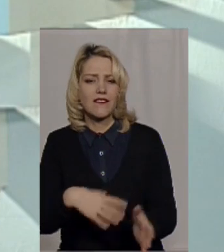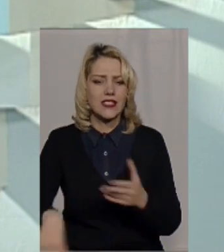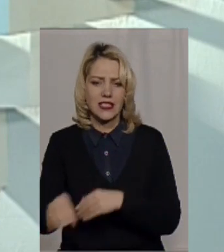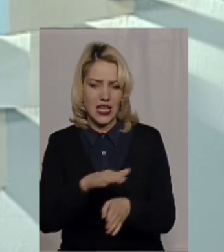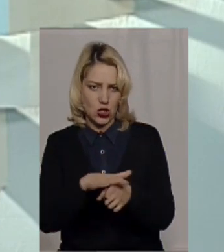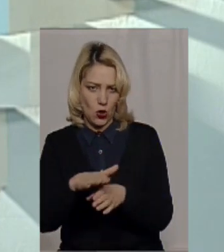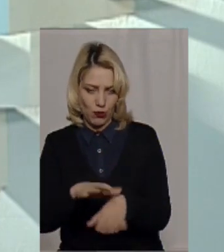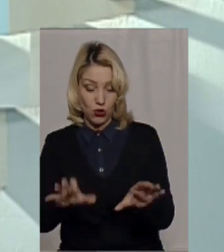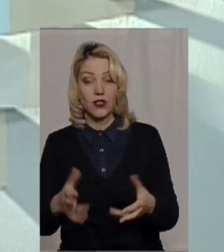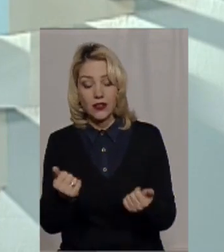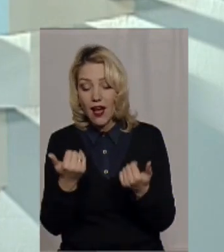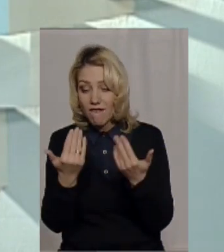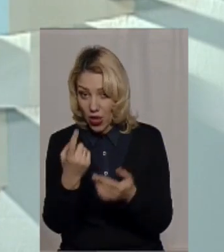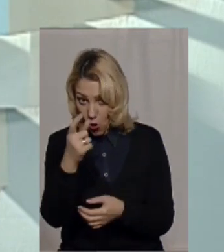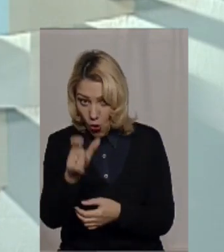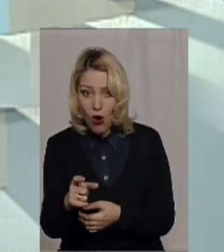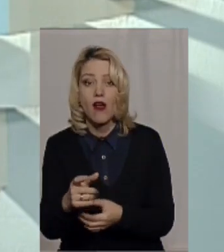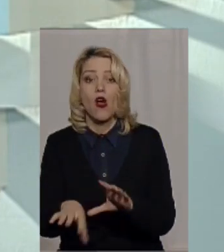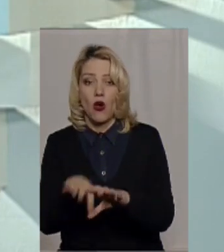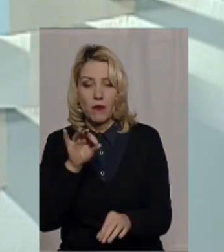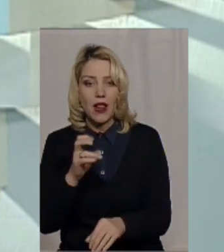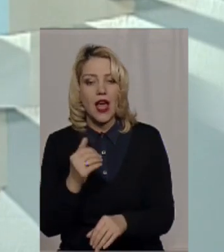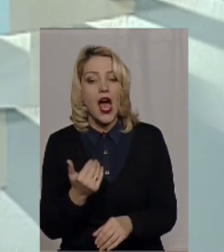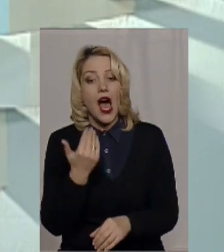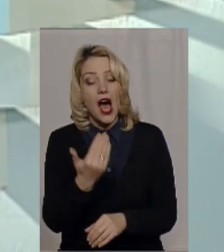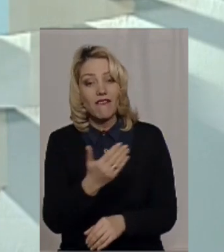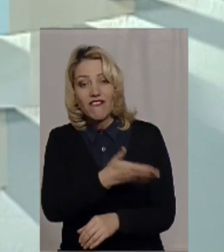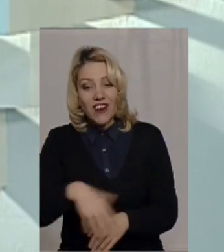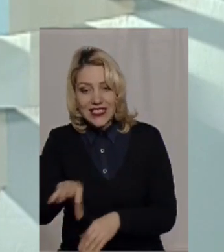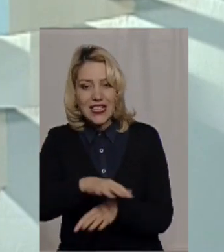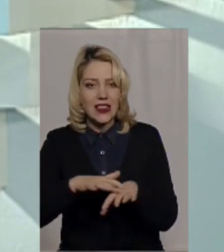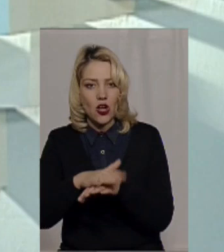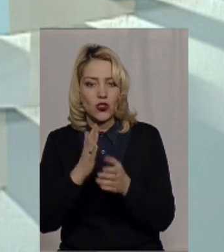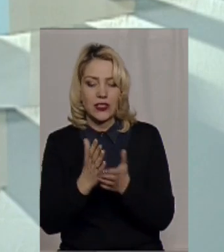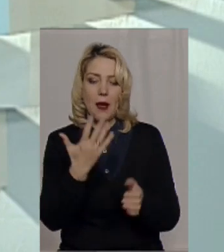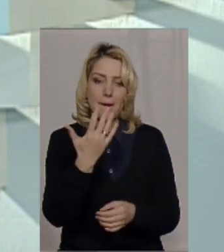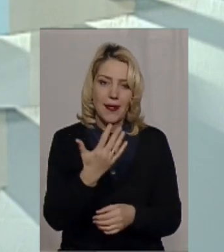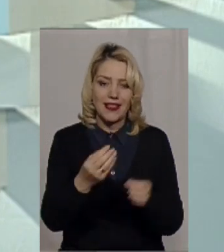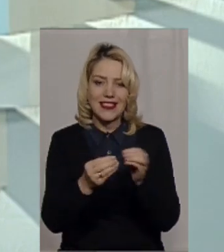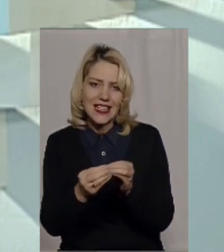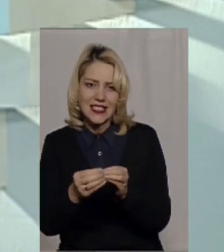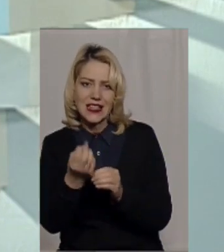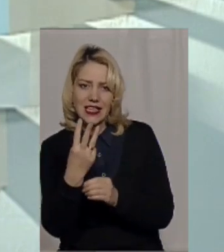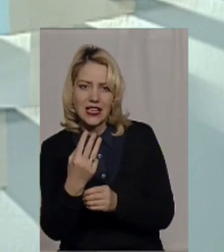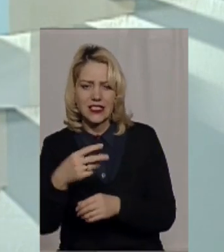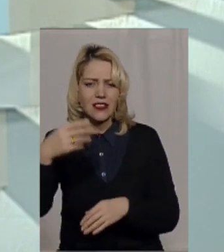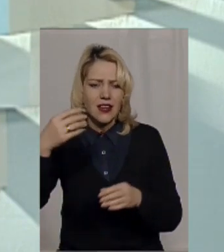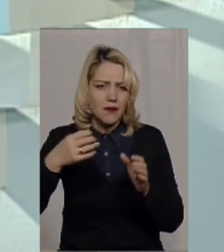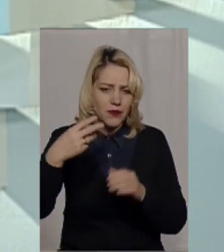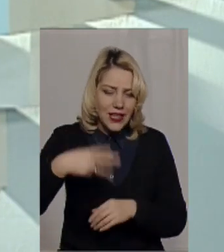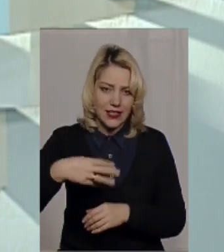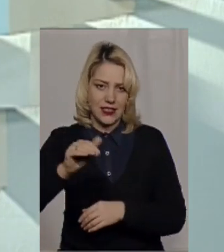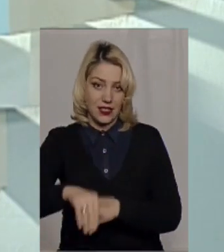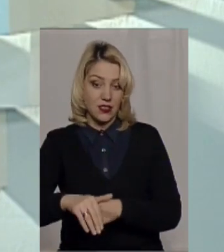Ну да, ви його обрали, але він один, а у вас може 5, 10, 15, а в деяких громадах і 30 тисяч. Тобто один для 30-ті